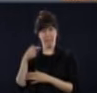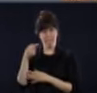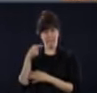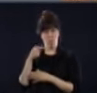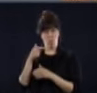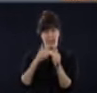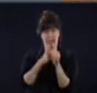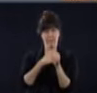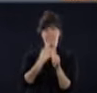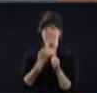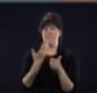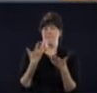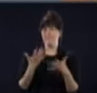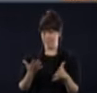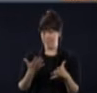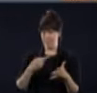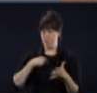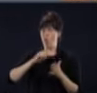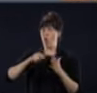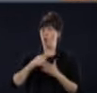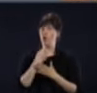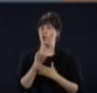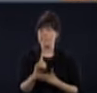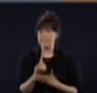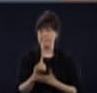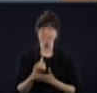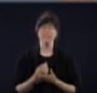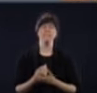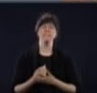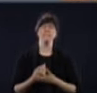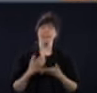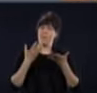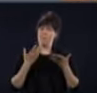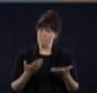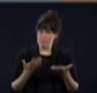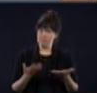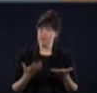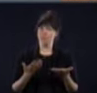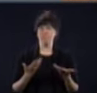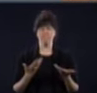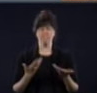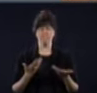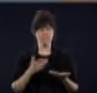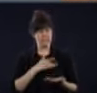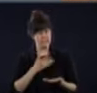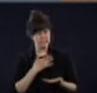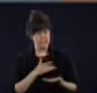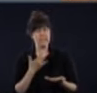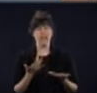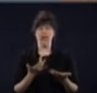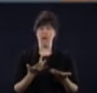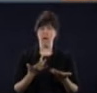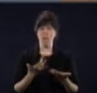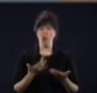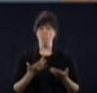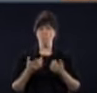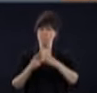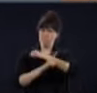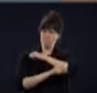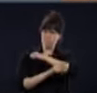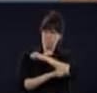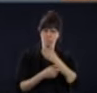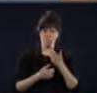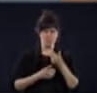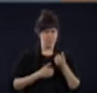on est en train d'avoir une amélioration au niveau de la disponibilité du personnel grâce